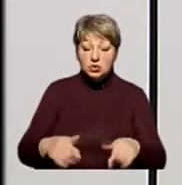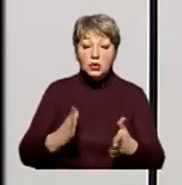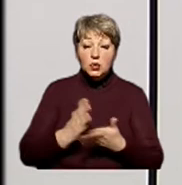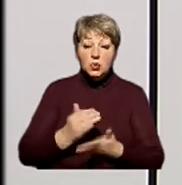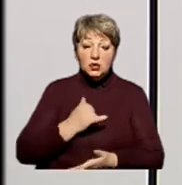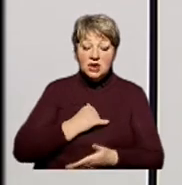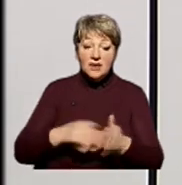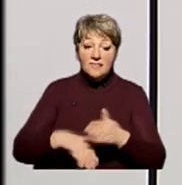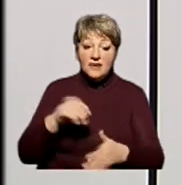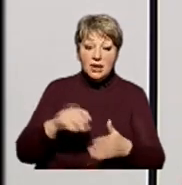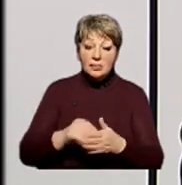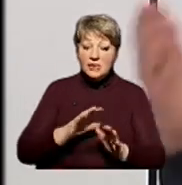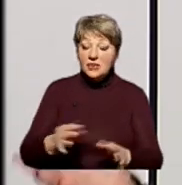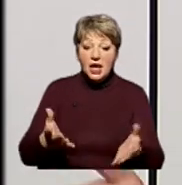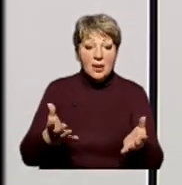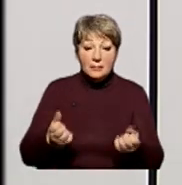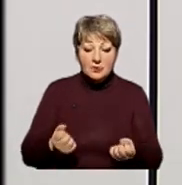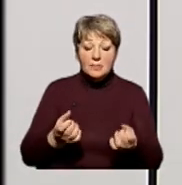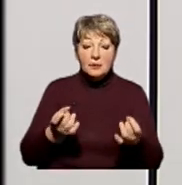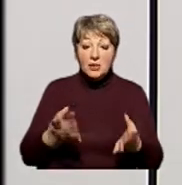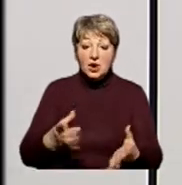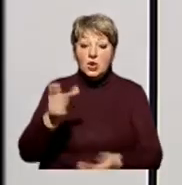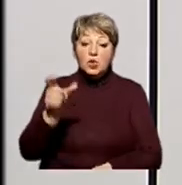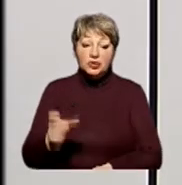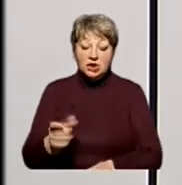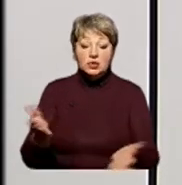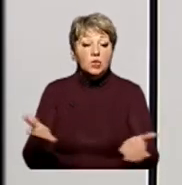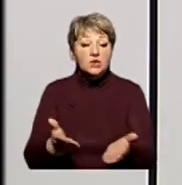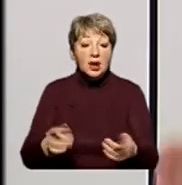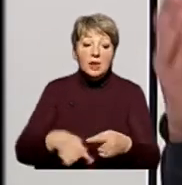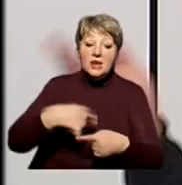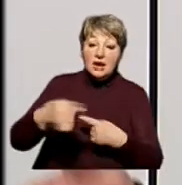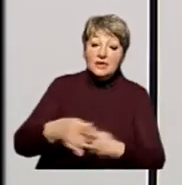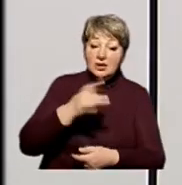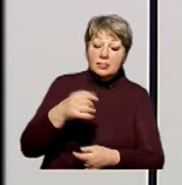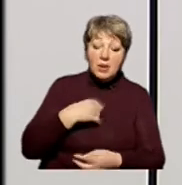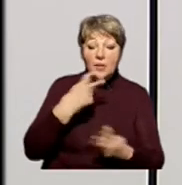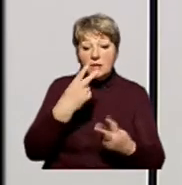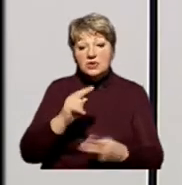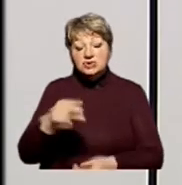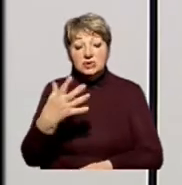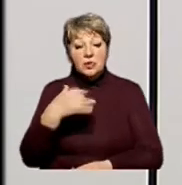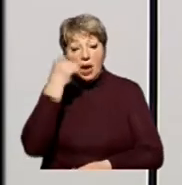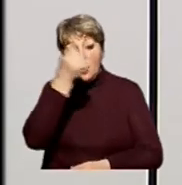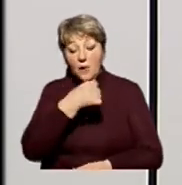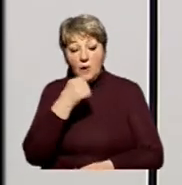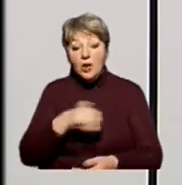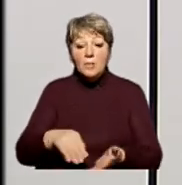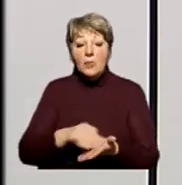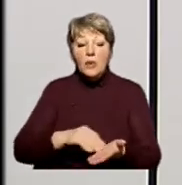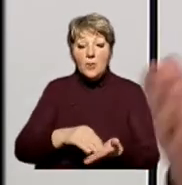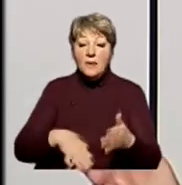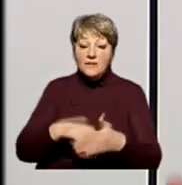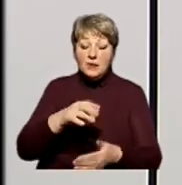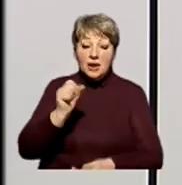є можливість зараз на виборах обрати не просто людину, яка наступний раз ми її побачимо через п'ять років перед черговими виборами.